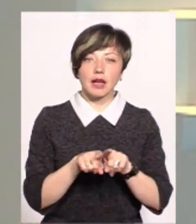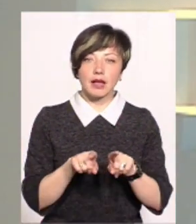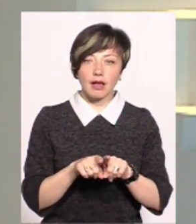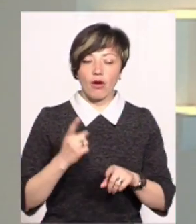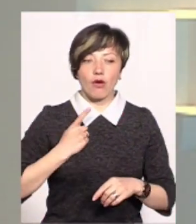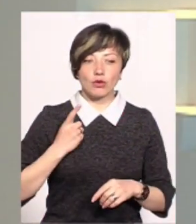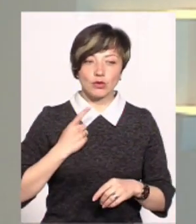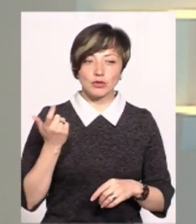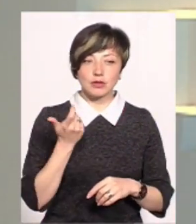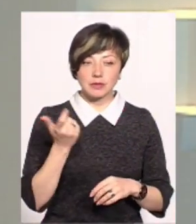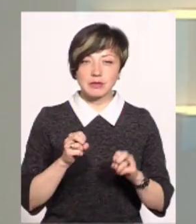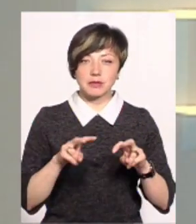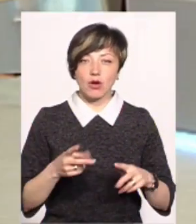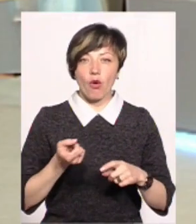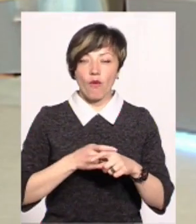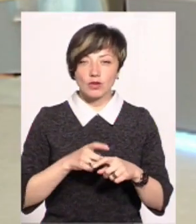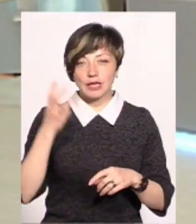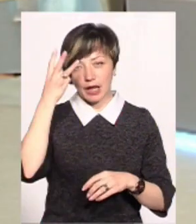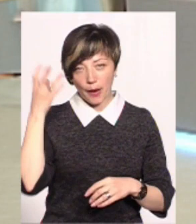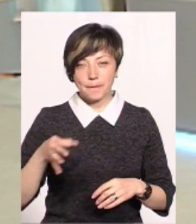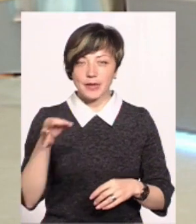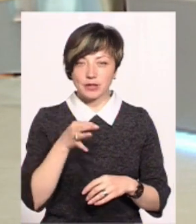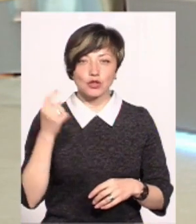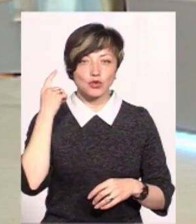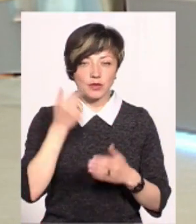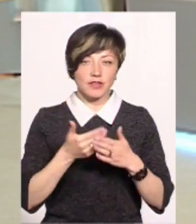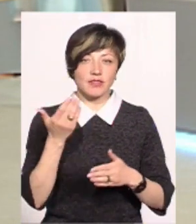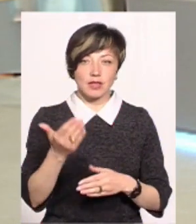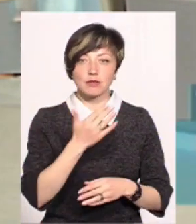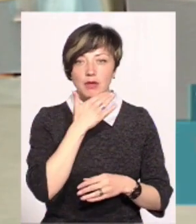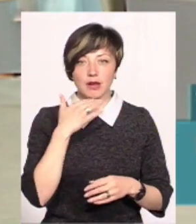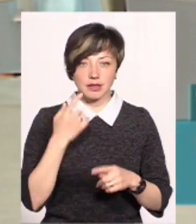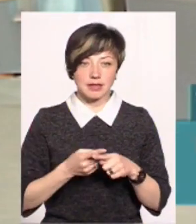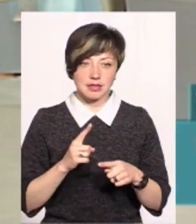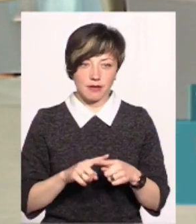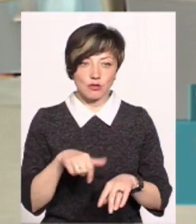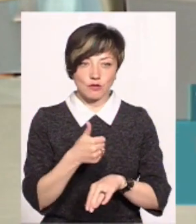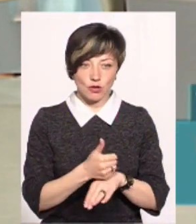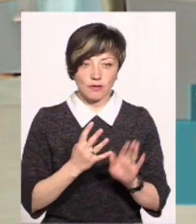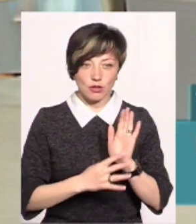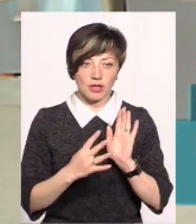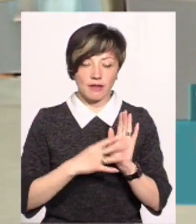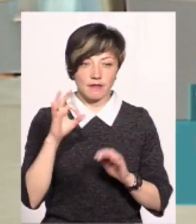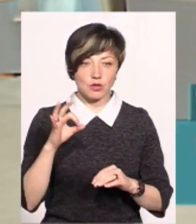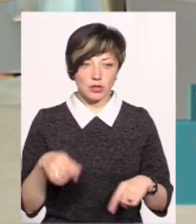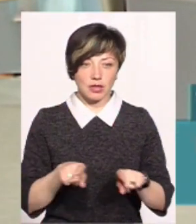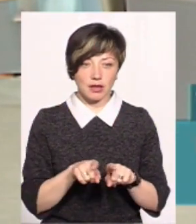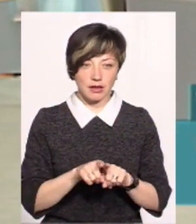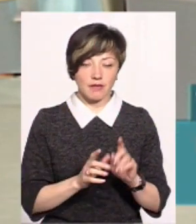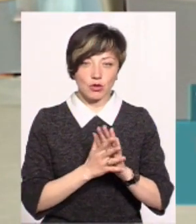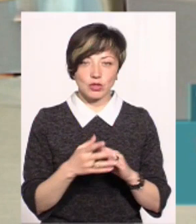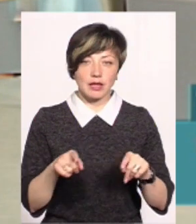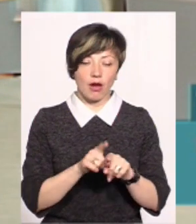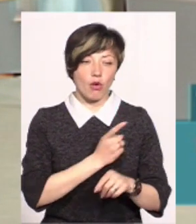Таких одноосібників, які спеціалізуються на овочах на Хмельниччині, ми чули від пані Ванди, багато. Це, в основному, 99%, ви казали,